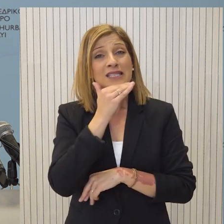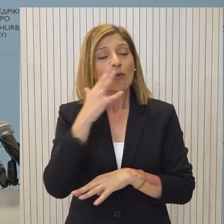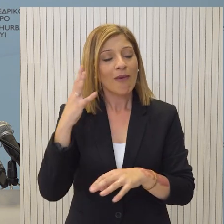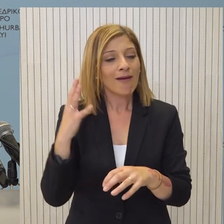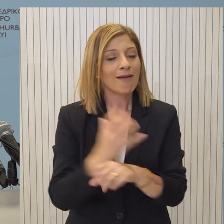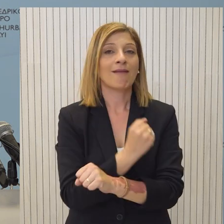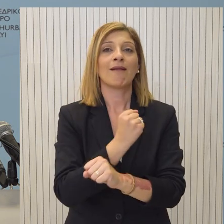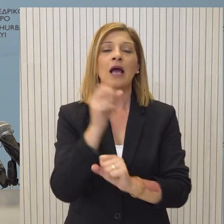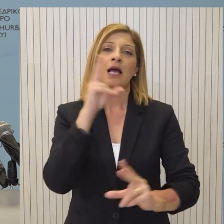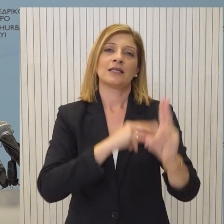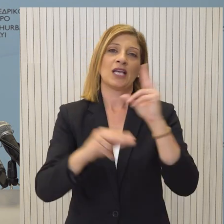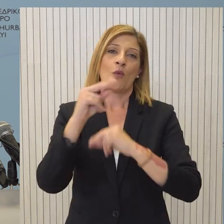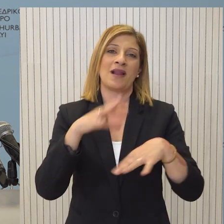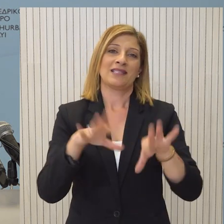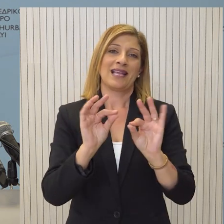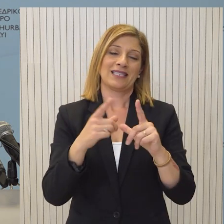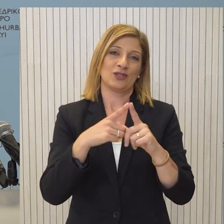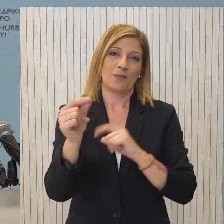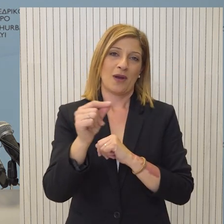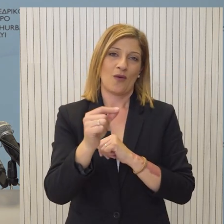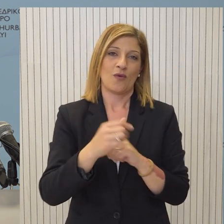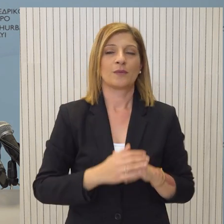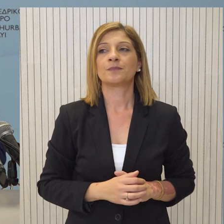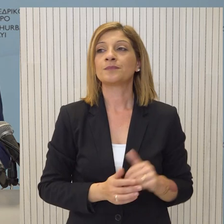εφιχτή η επανέδαρξη των διαπραγματεύσεων από το σημείο που έχουν διακοπεί.